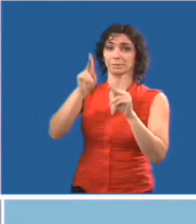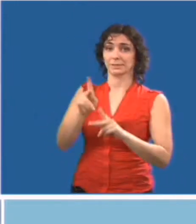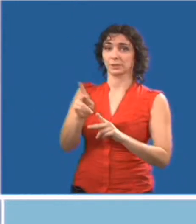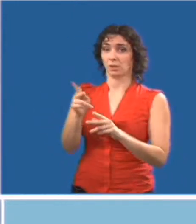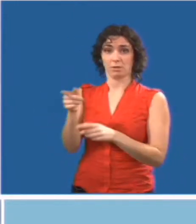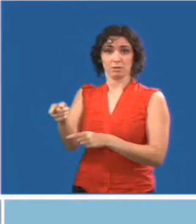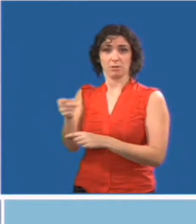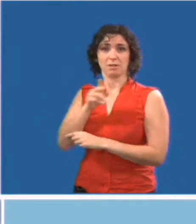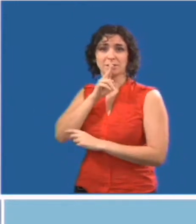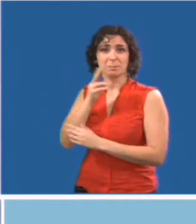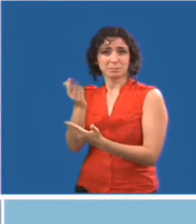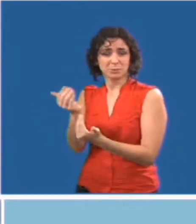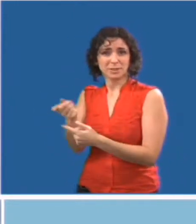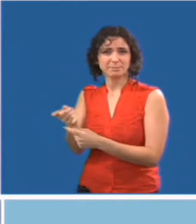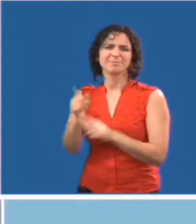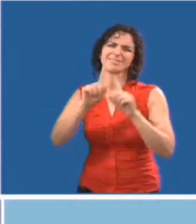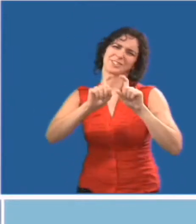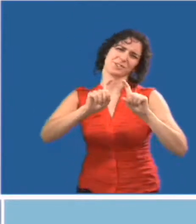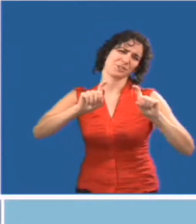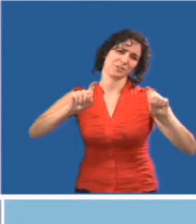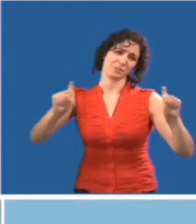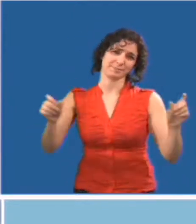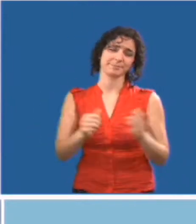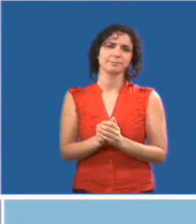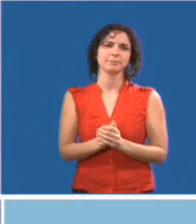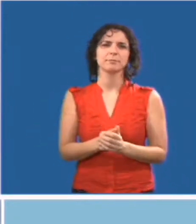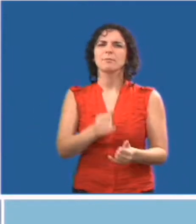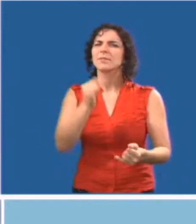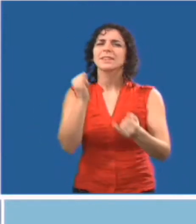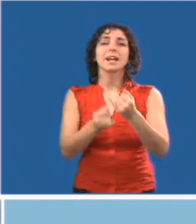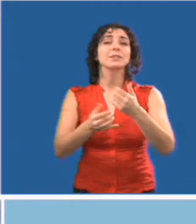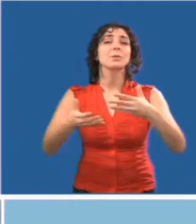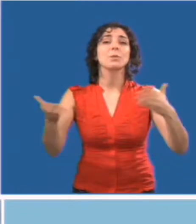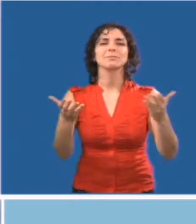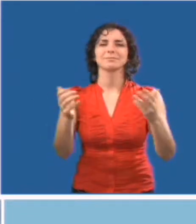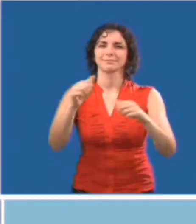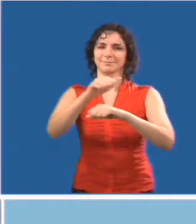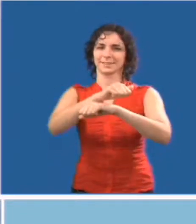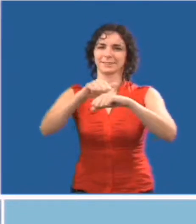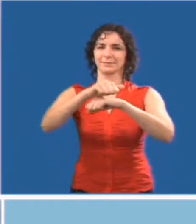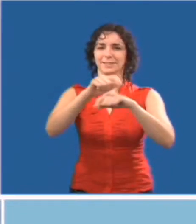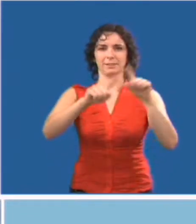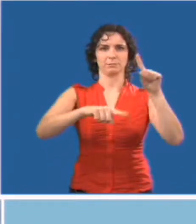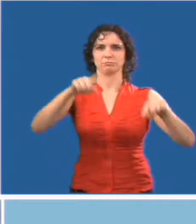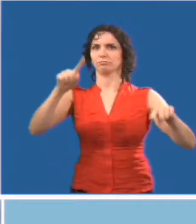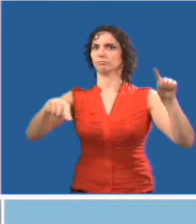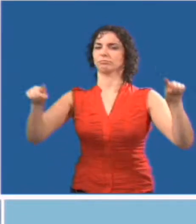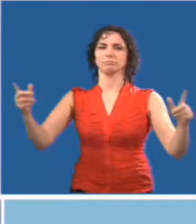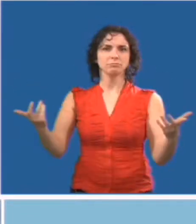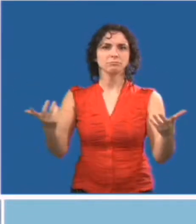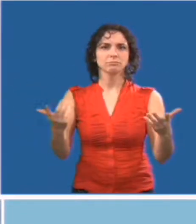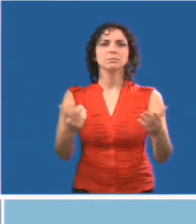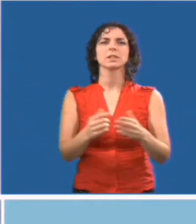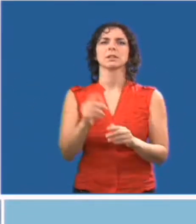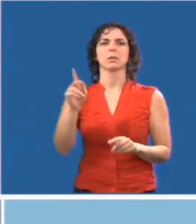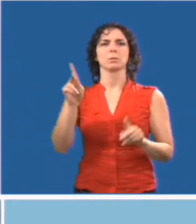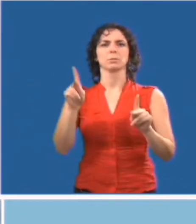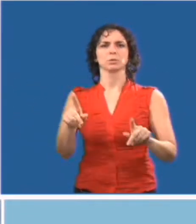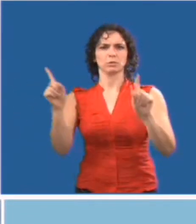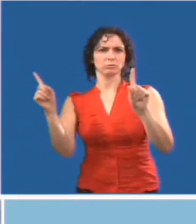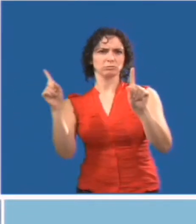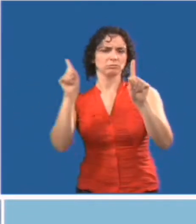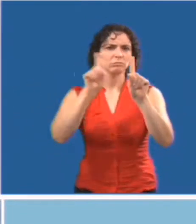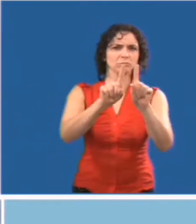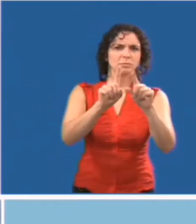comme les ascenseurs ou les annonces à la radio dont les personnes handicapées dépendent et finalement